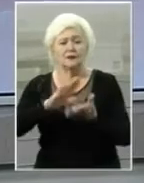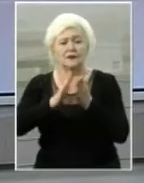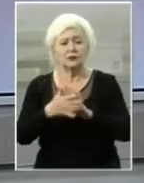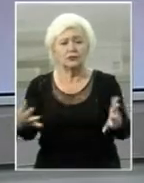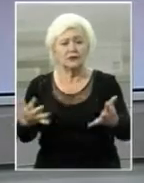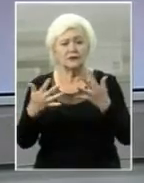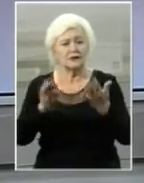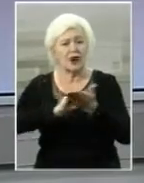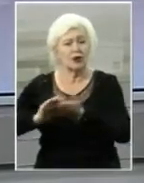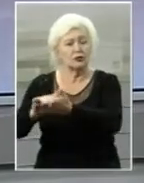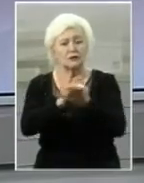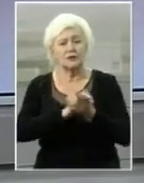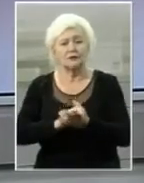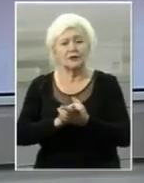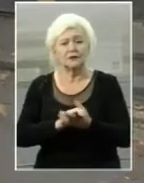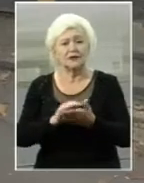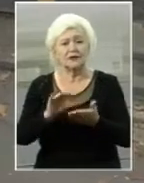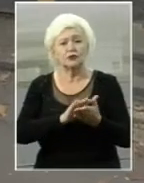'ясовували кореспонденти Суспільного.